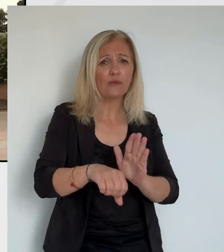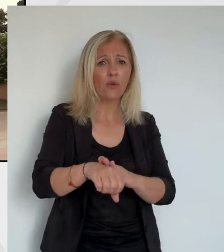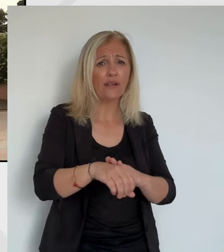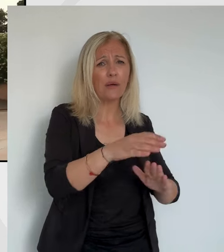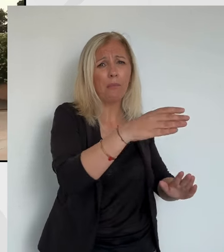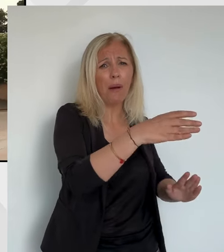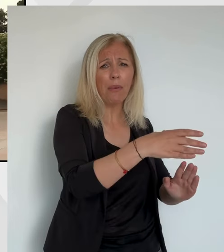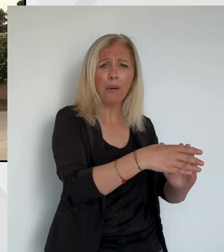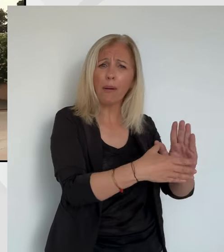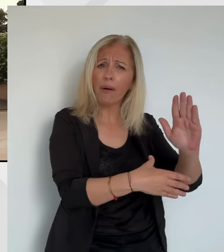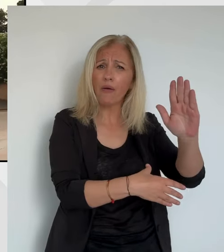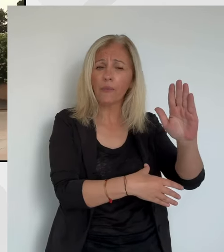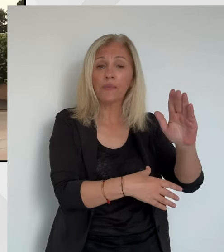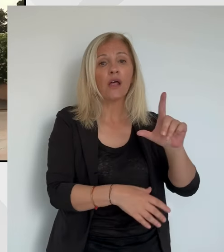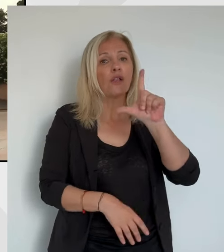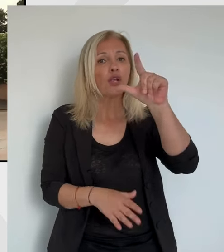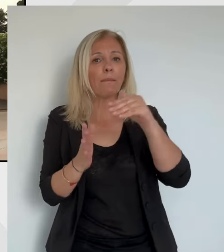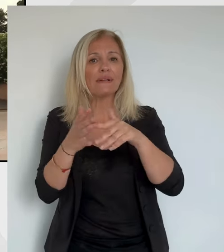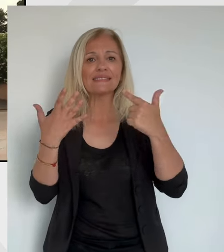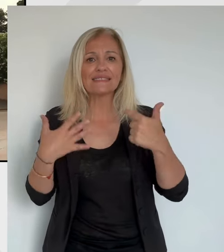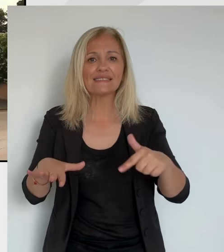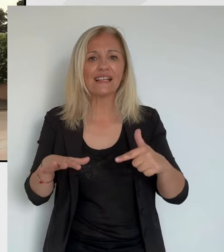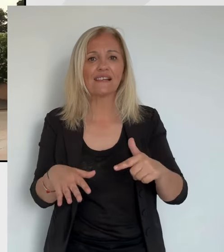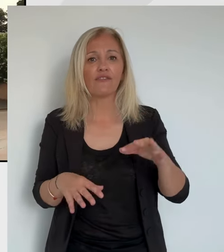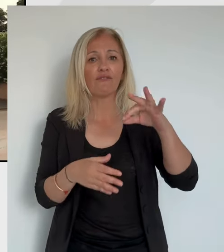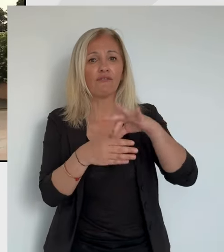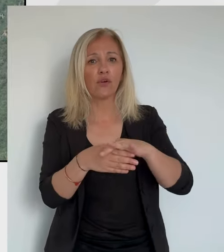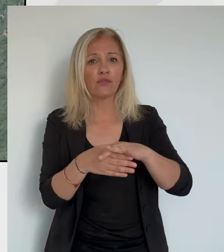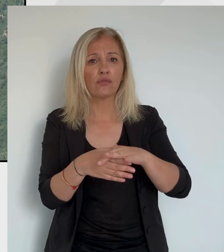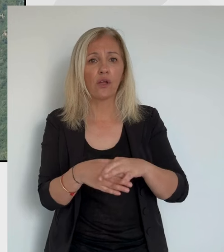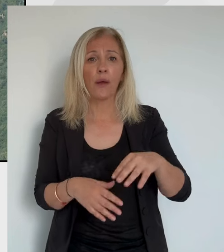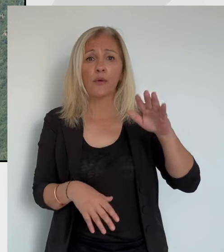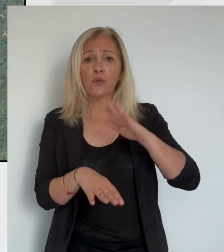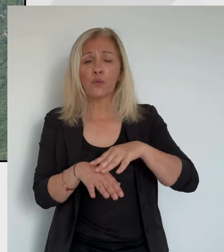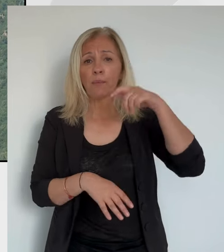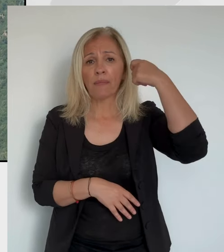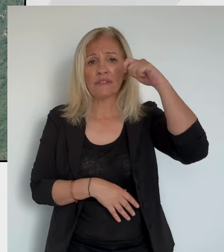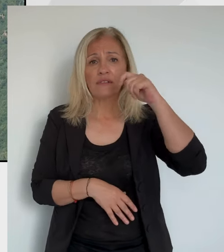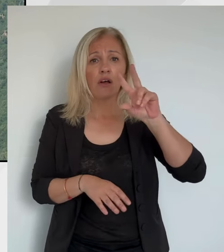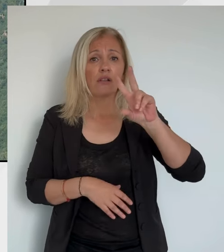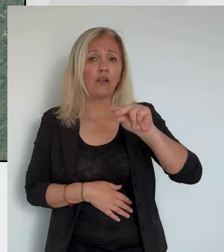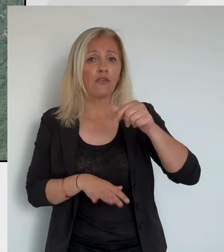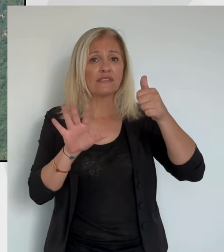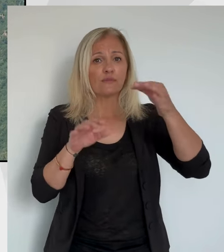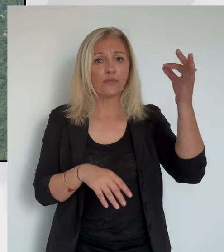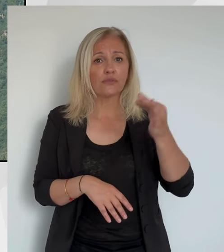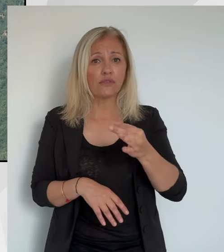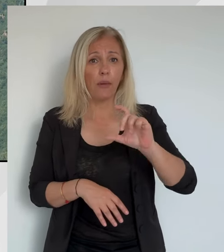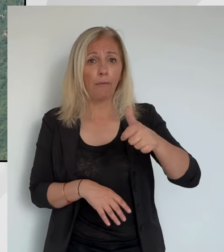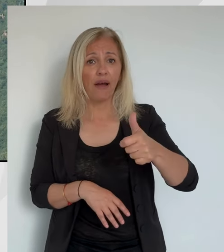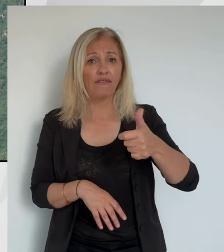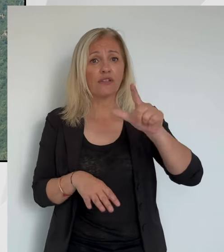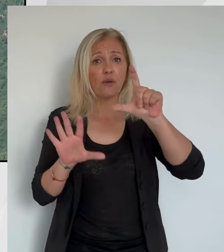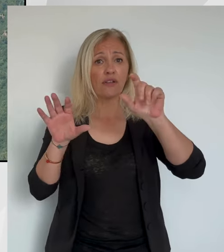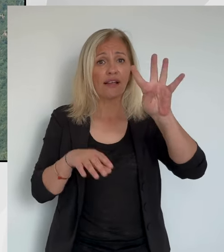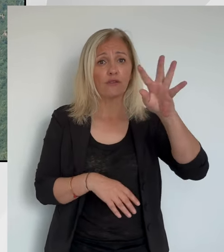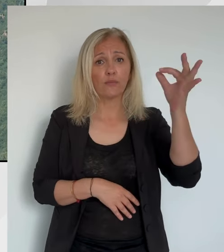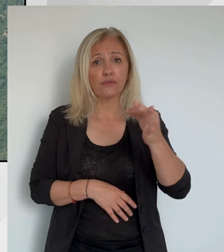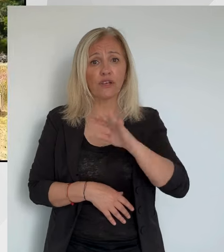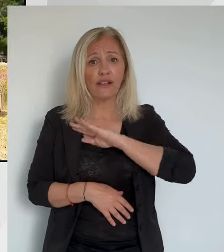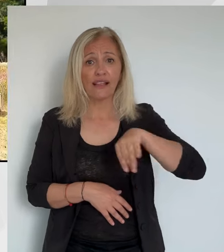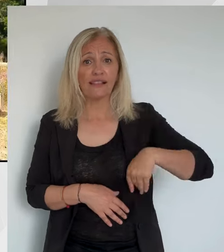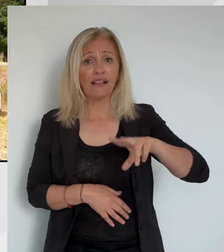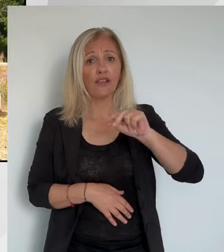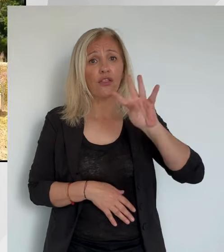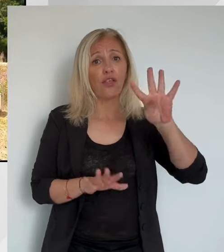Envie de renouveau, vote, sanction, colère, dépit, racisme. Dans la grande périphérie d'Ajaccio, c'est le même